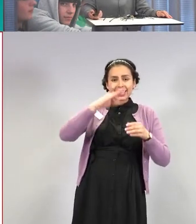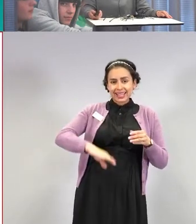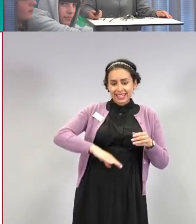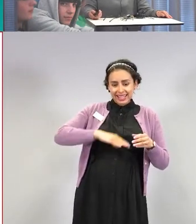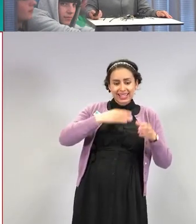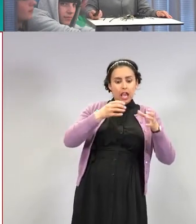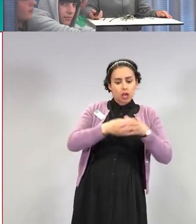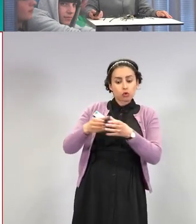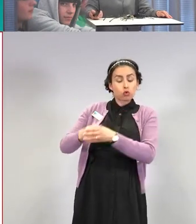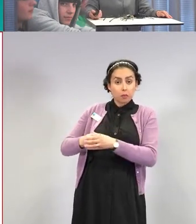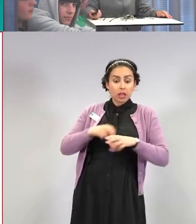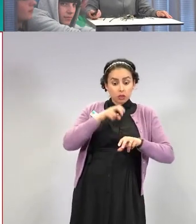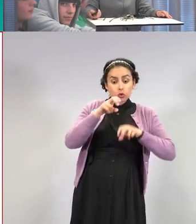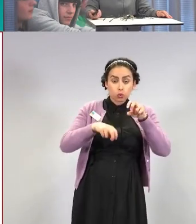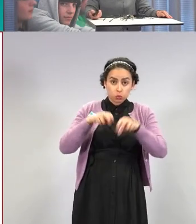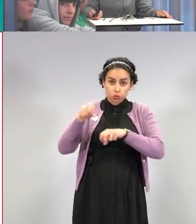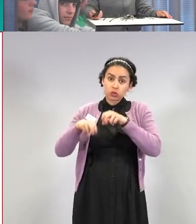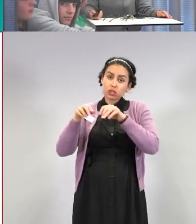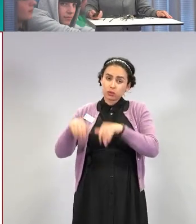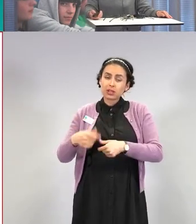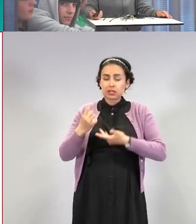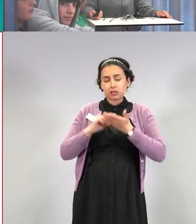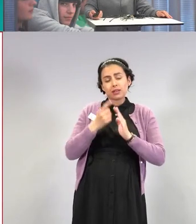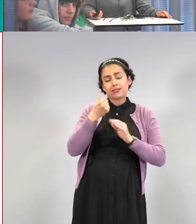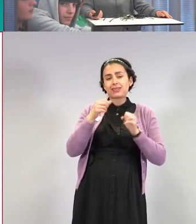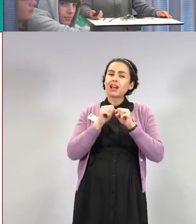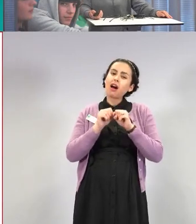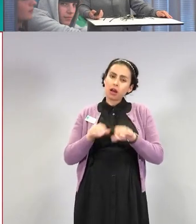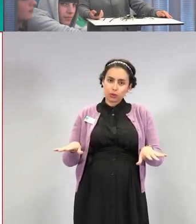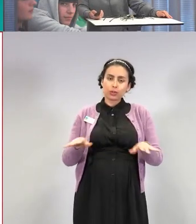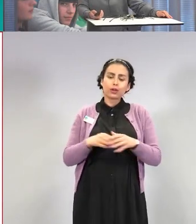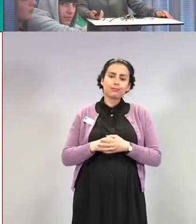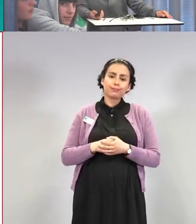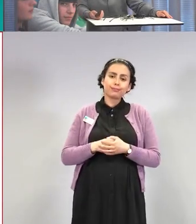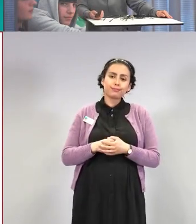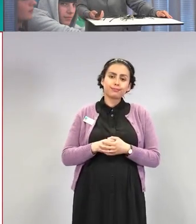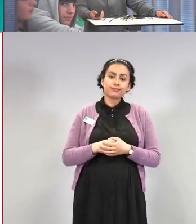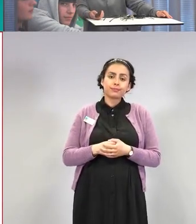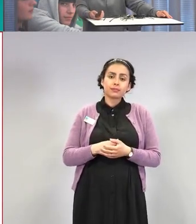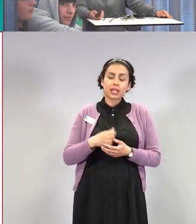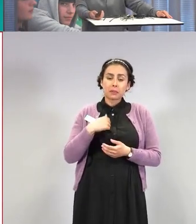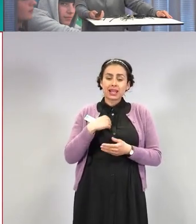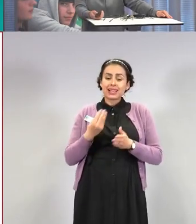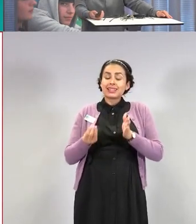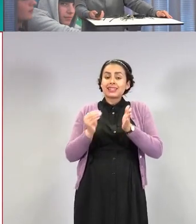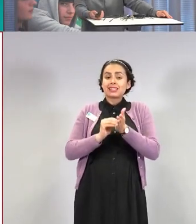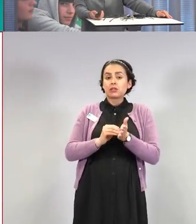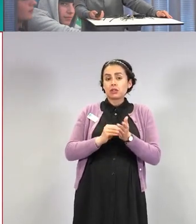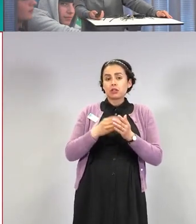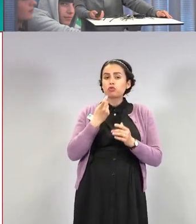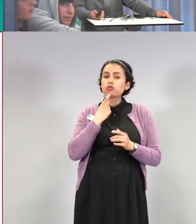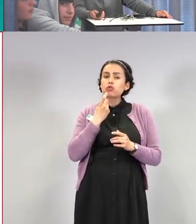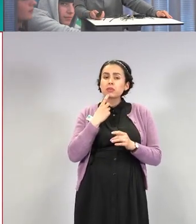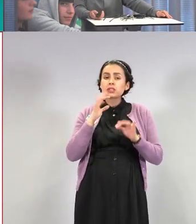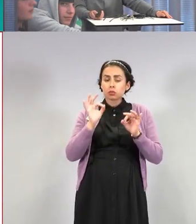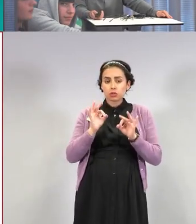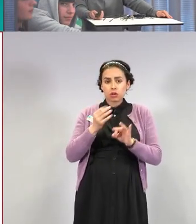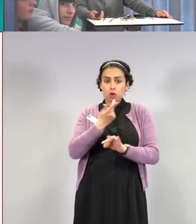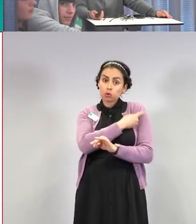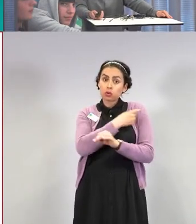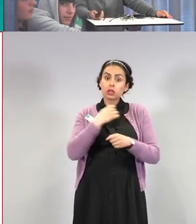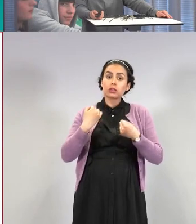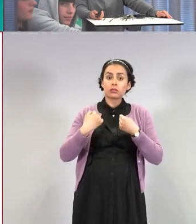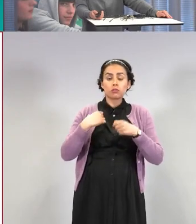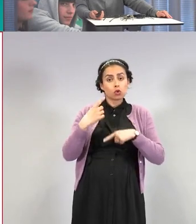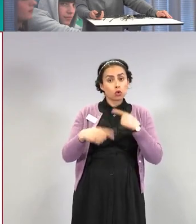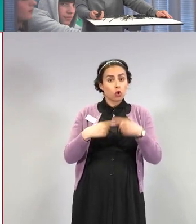Tällainen hajonta näissä on. Olen lisännyt tähän Suomessa, miten nämä rokotteet ovat toimineet. Punaiset tähdet